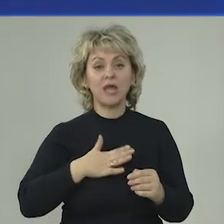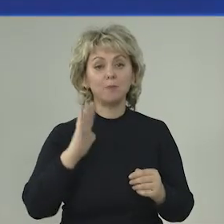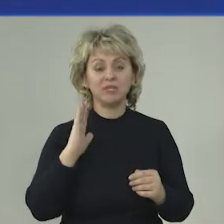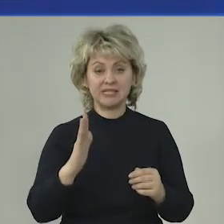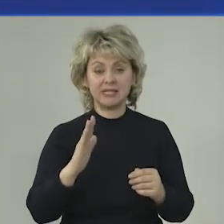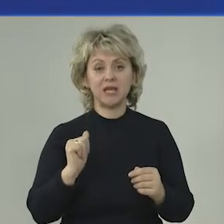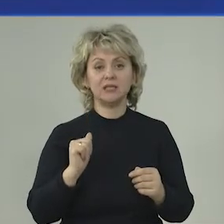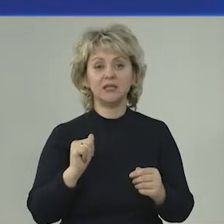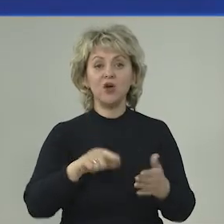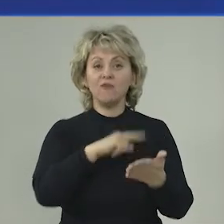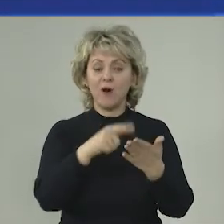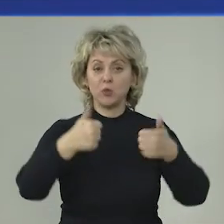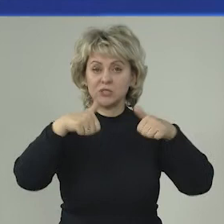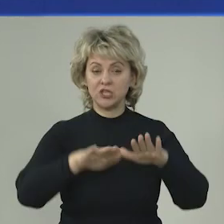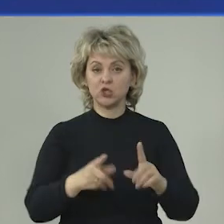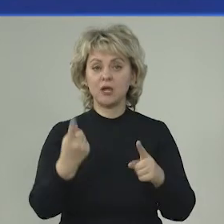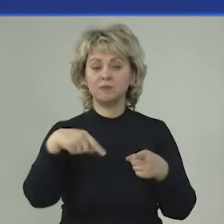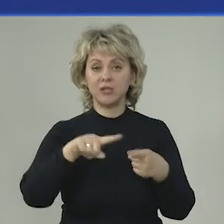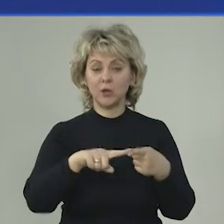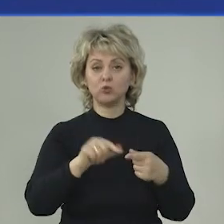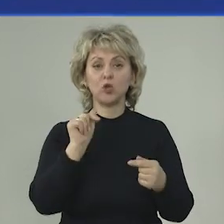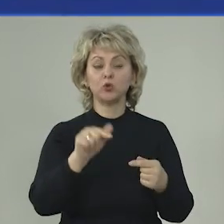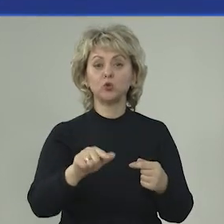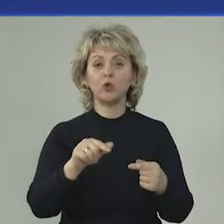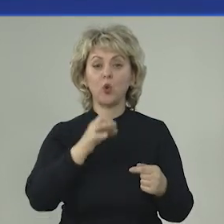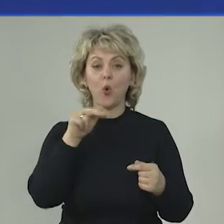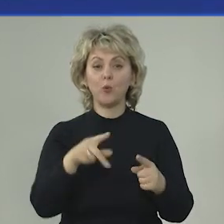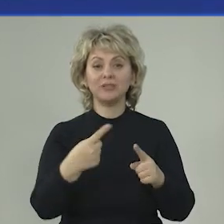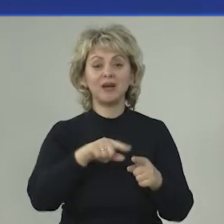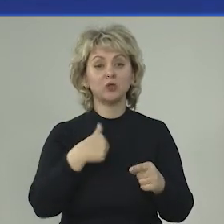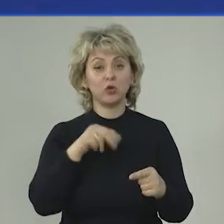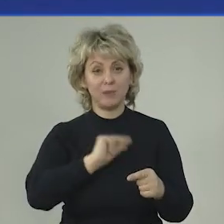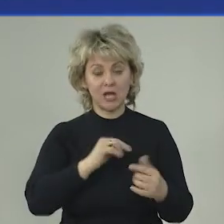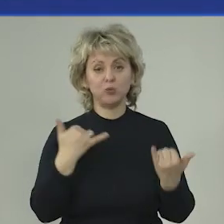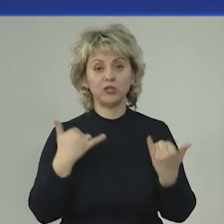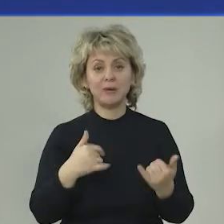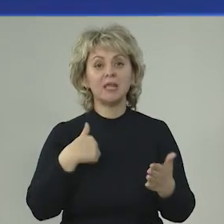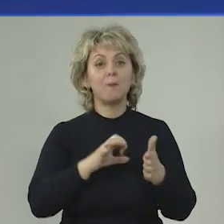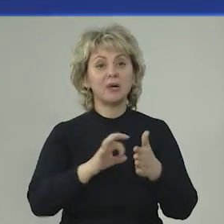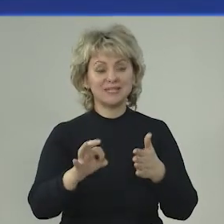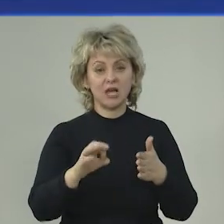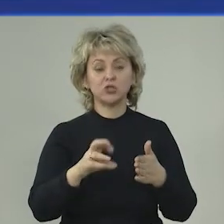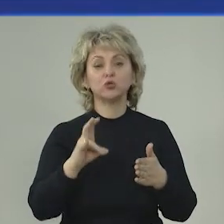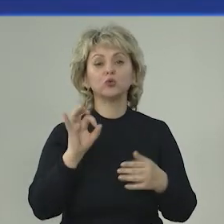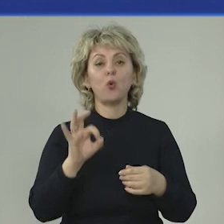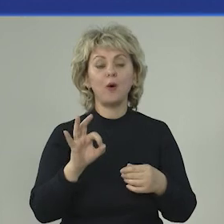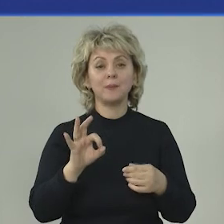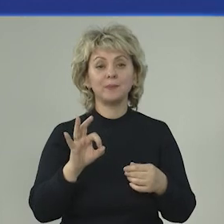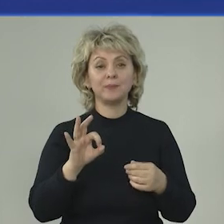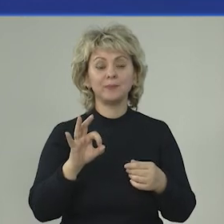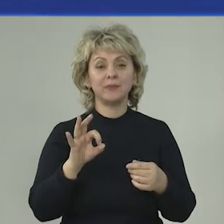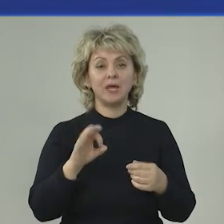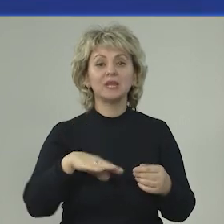нам предстоит этот вопрос решать, потому что тот опыт, который мы наработаем сейчас, нам подскажет. Но